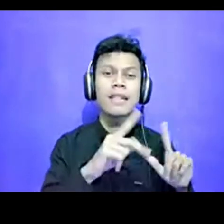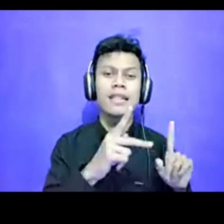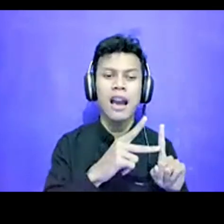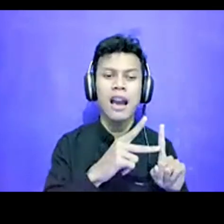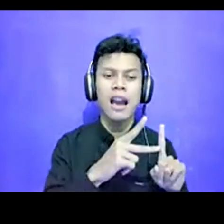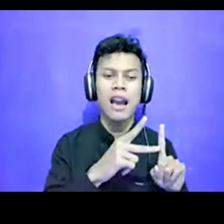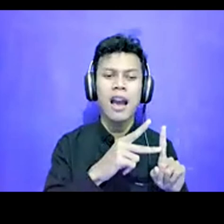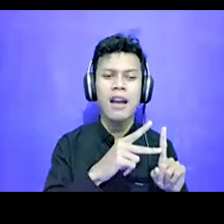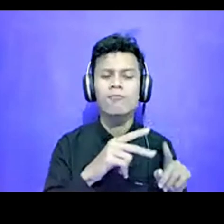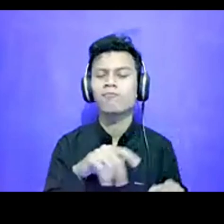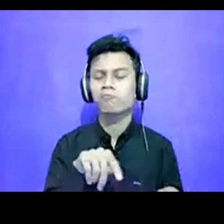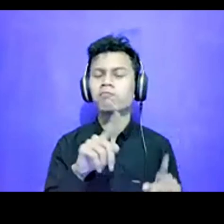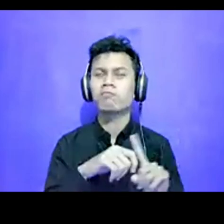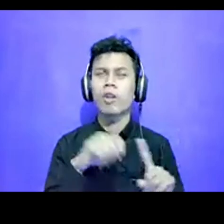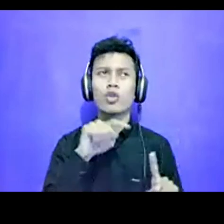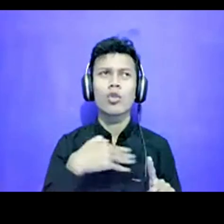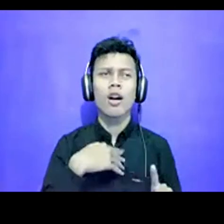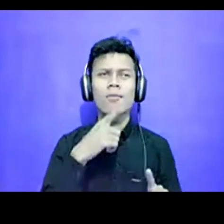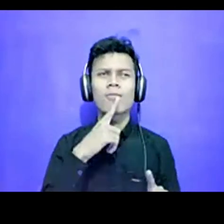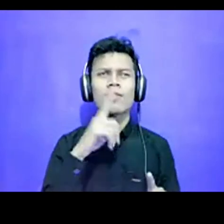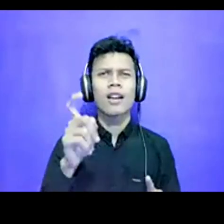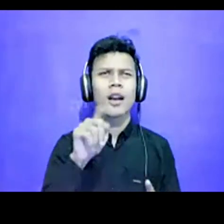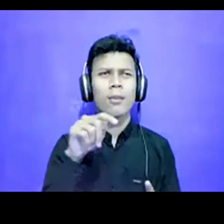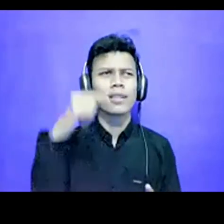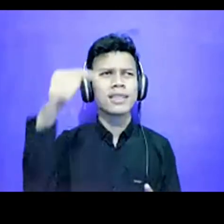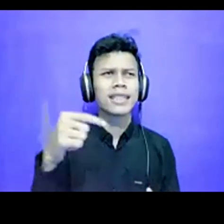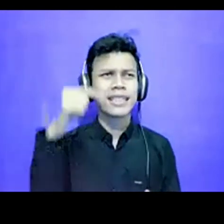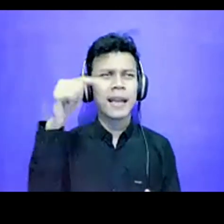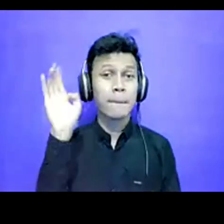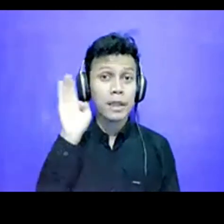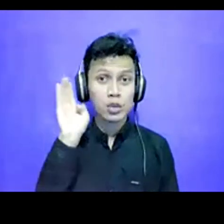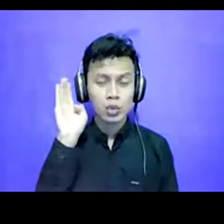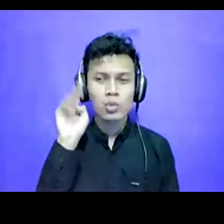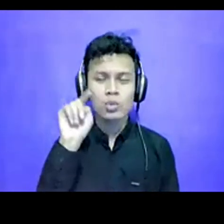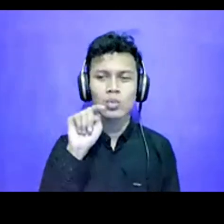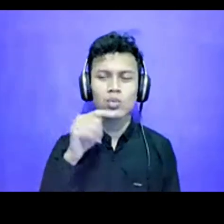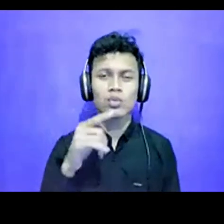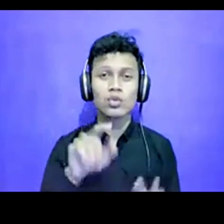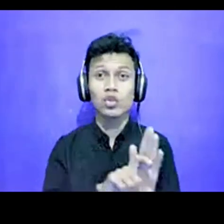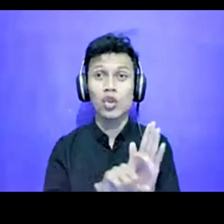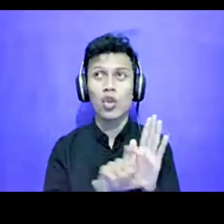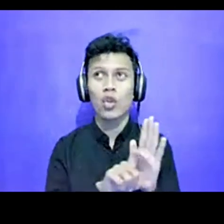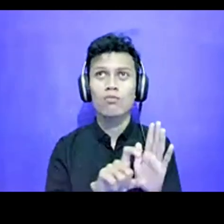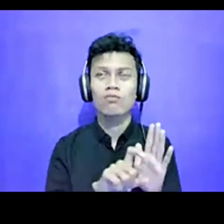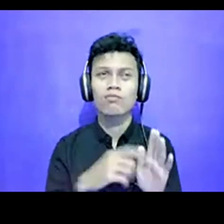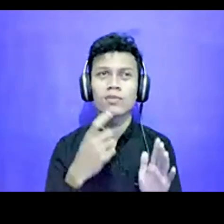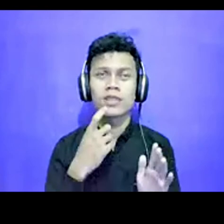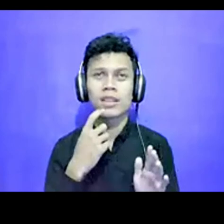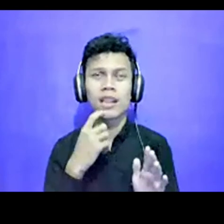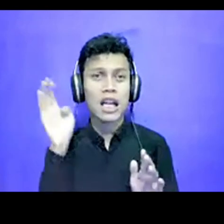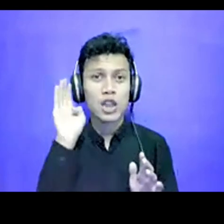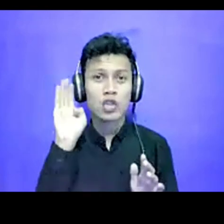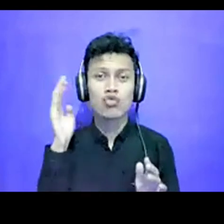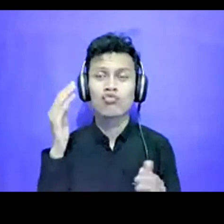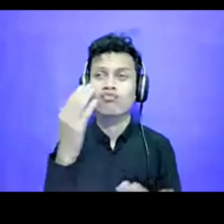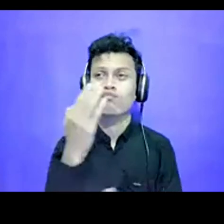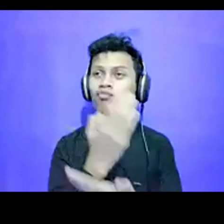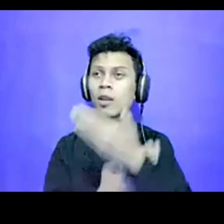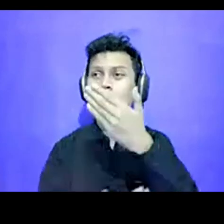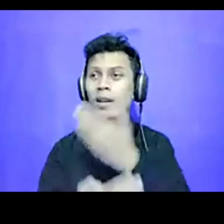situ saya, bertanya, apakah setiap, setiap isu gitu ya, kayak, misalnya kayak, terkait isu defable, dan,